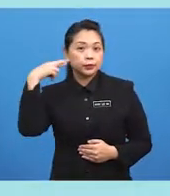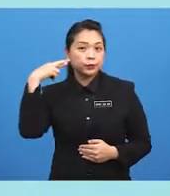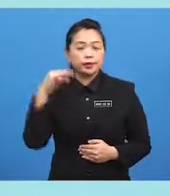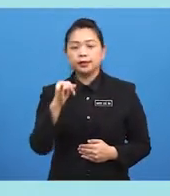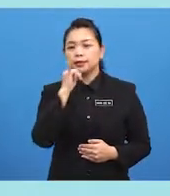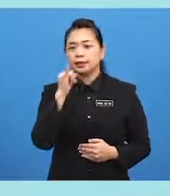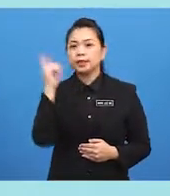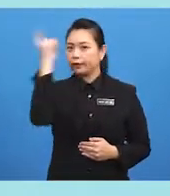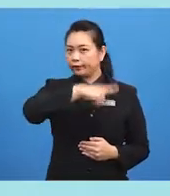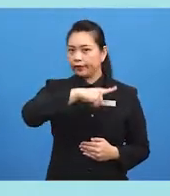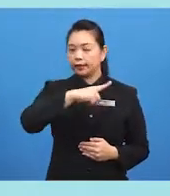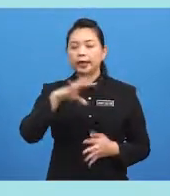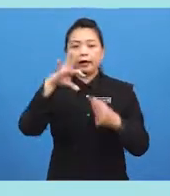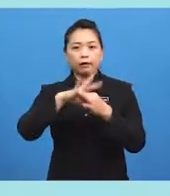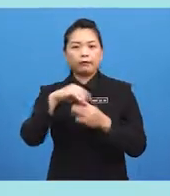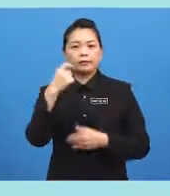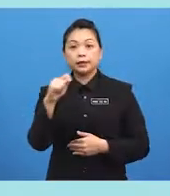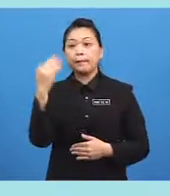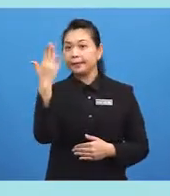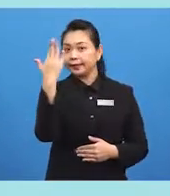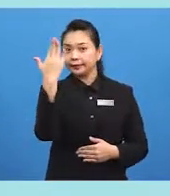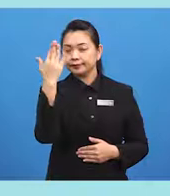It's in front... ...of the mirror.